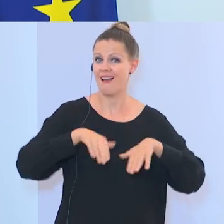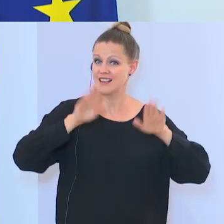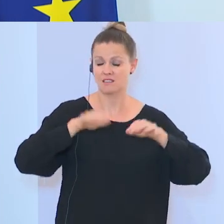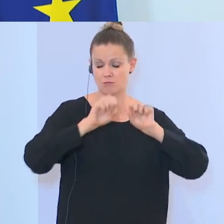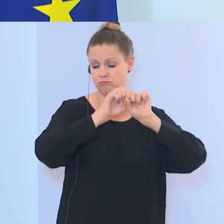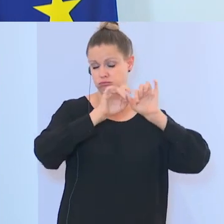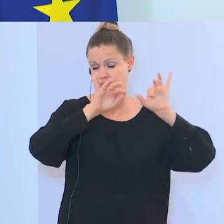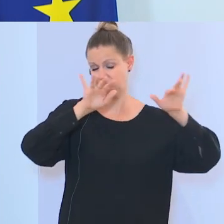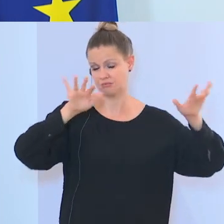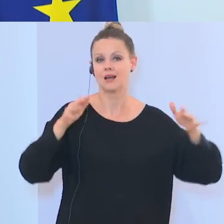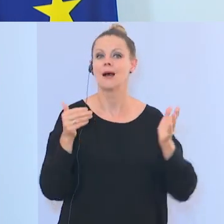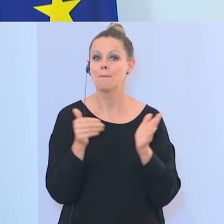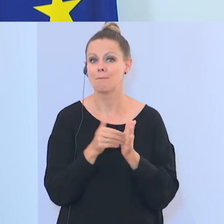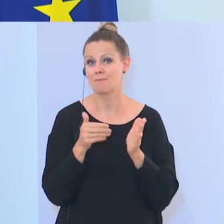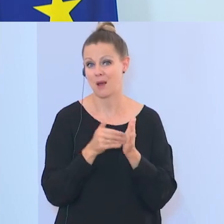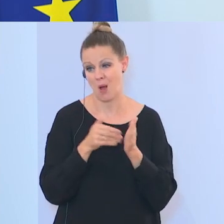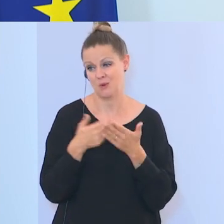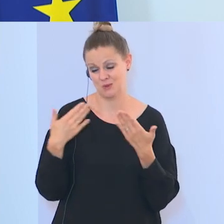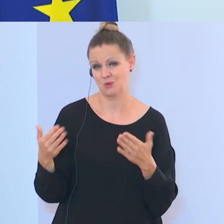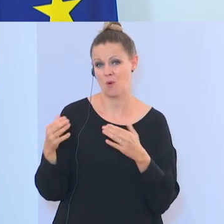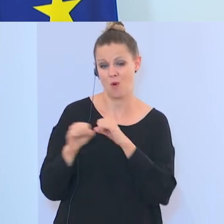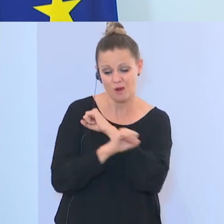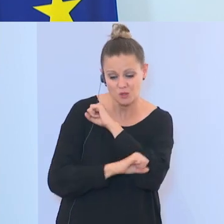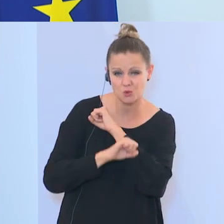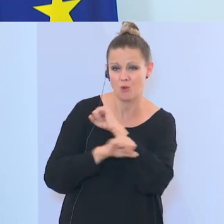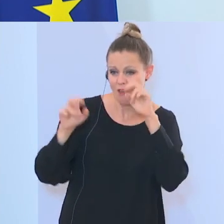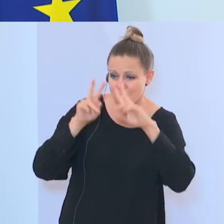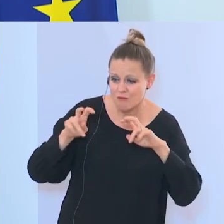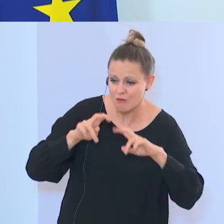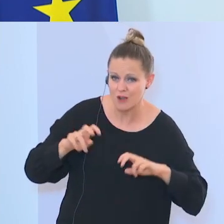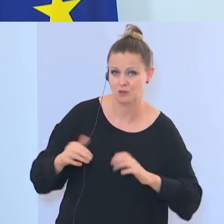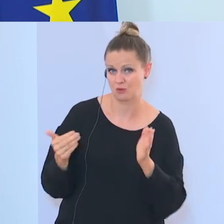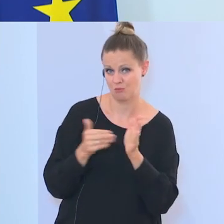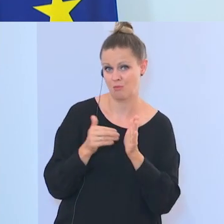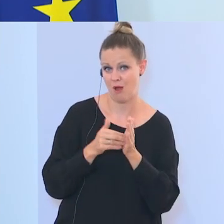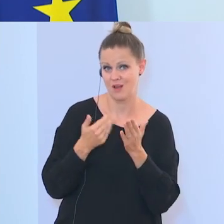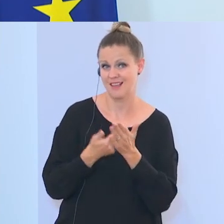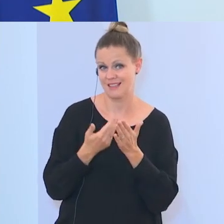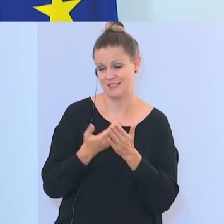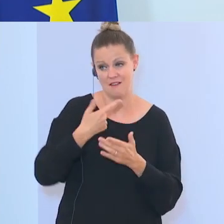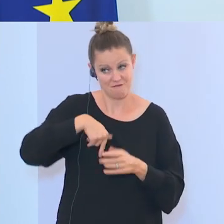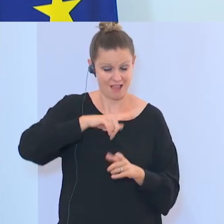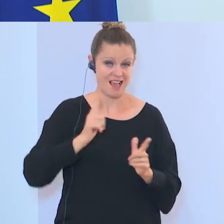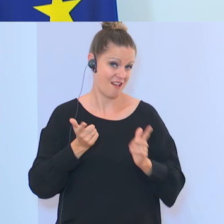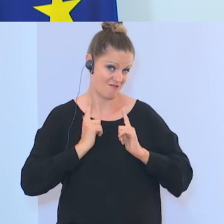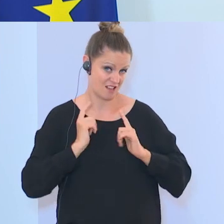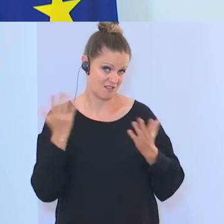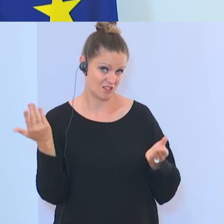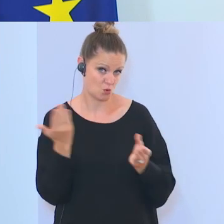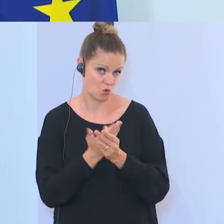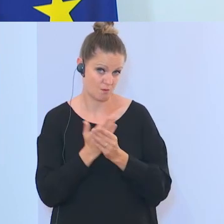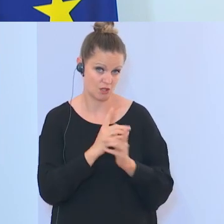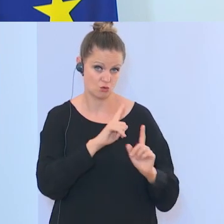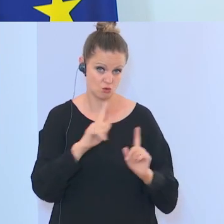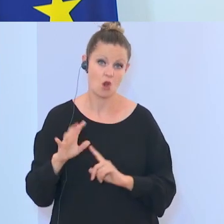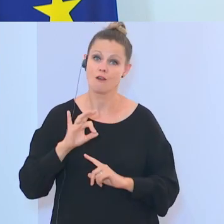die angewiesen sind auf solche Arbeiten, auf solche Forschungen. Und so erwarten wir, dass diese Dokumentationsstelle nicht nur für